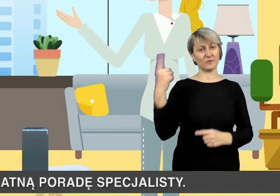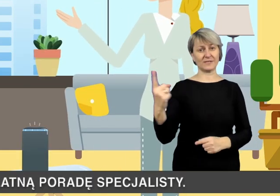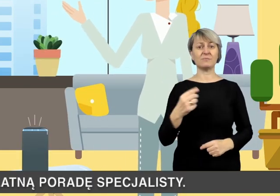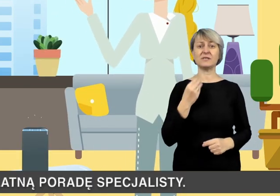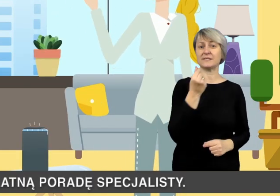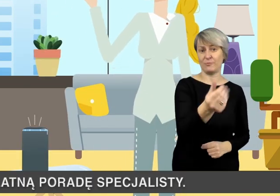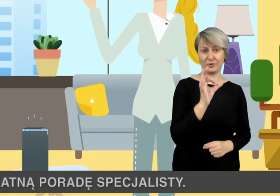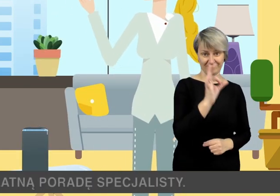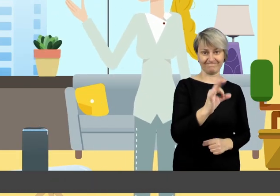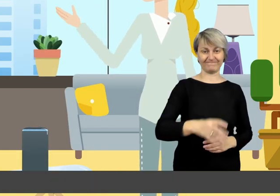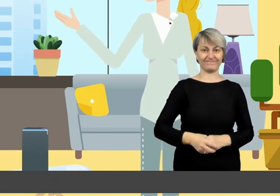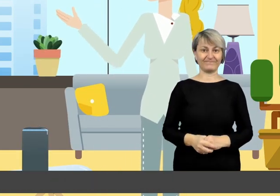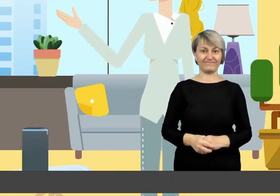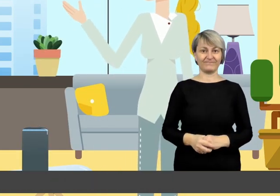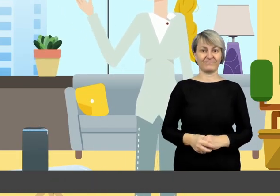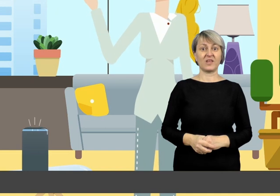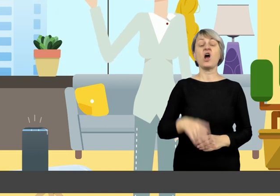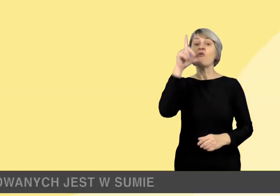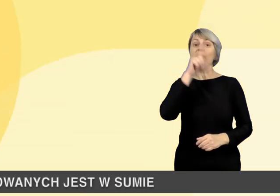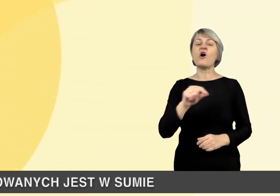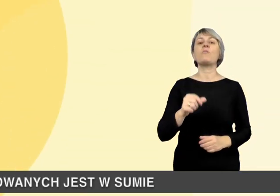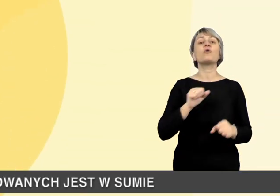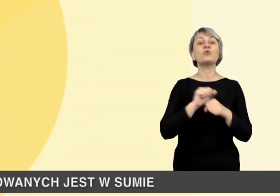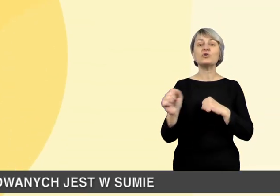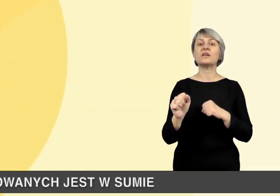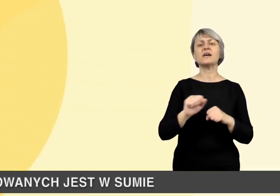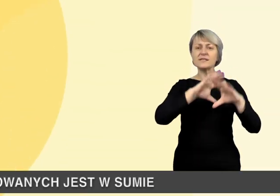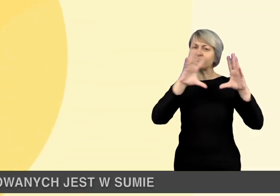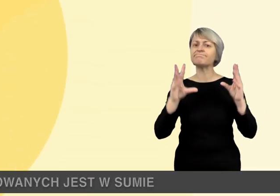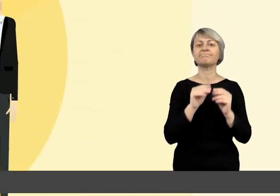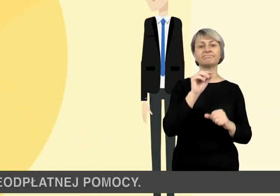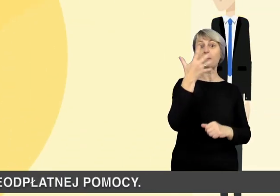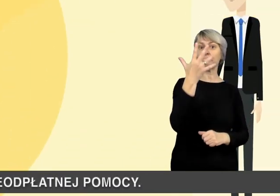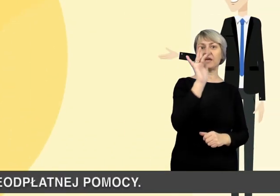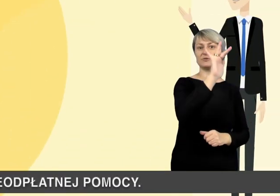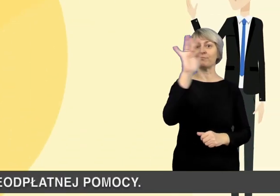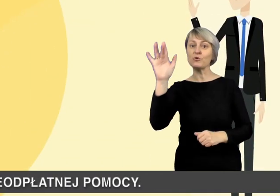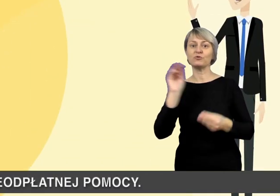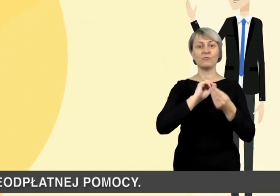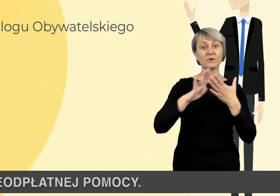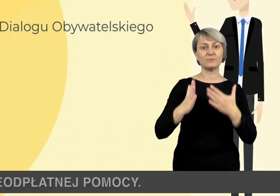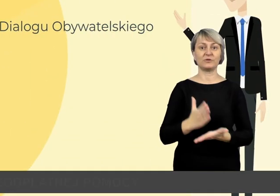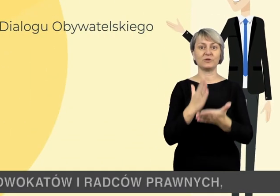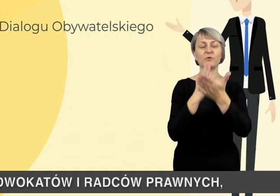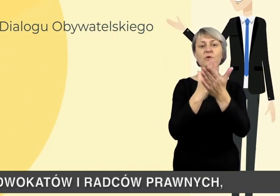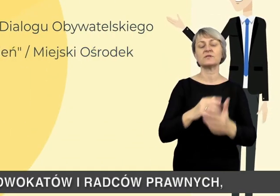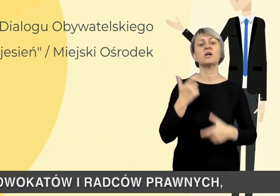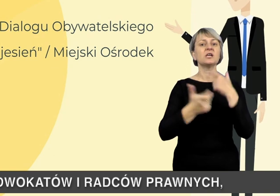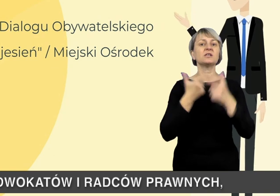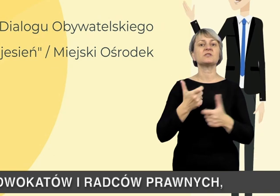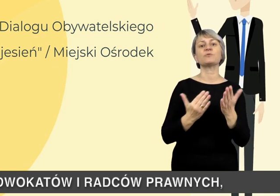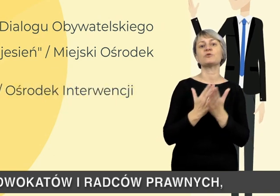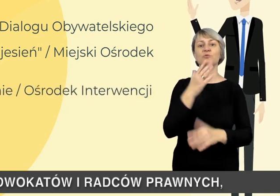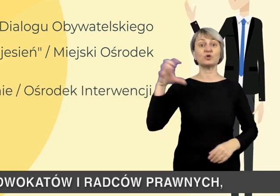płatną poradę specjalisty. W Opolu zlokalizowanych jest w sumie 5 punktów nieodpłatnej pomocy. Jest ona